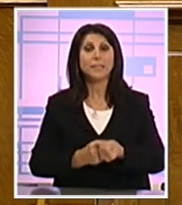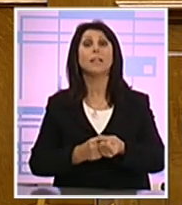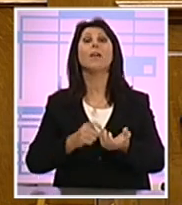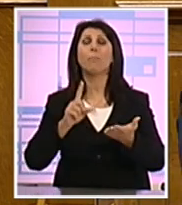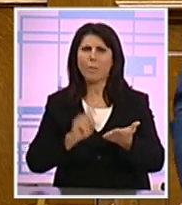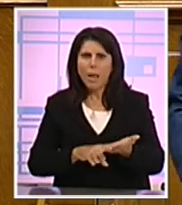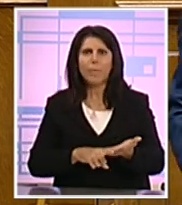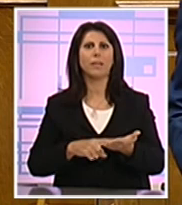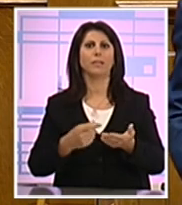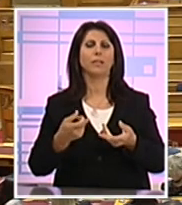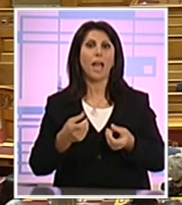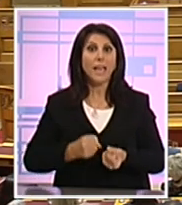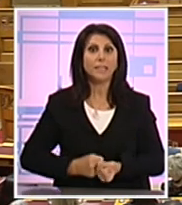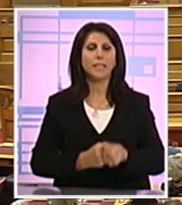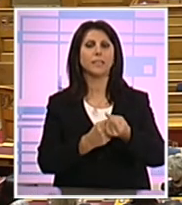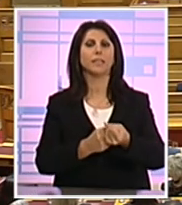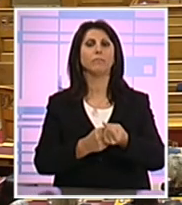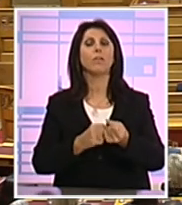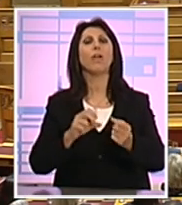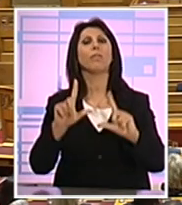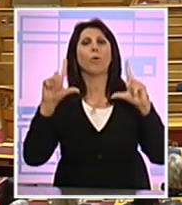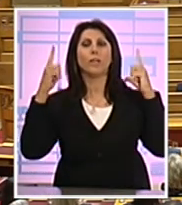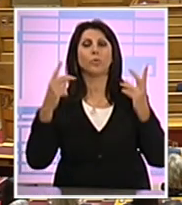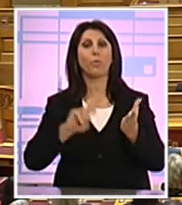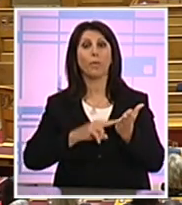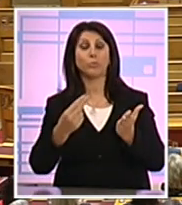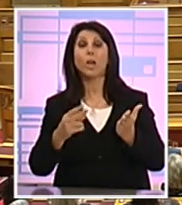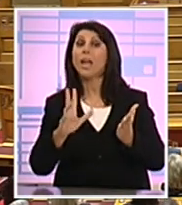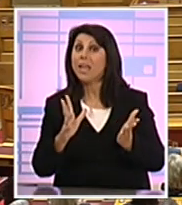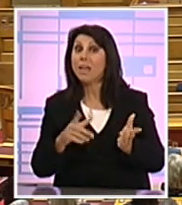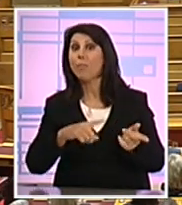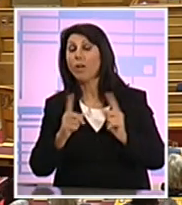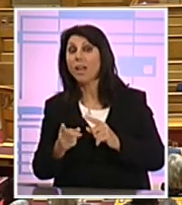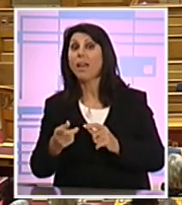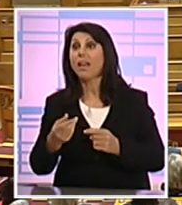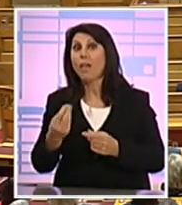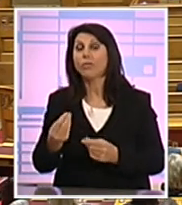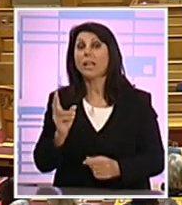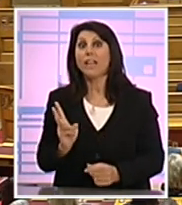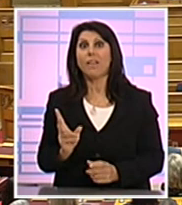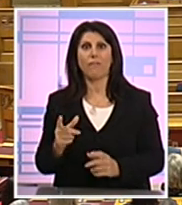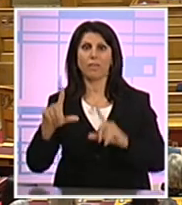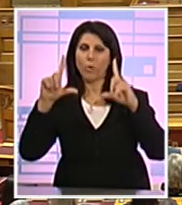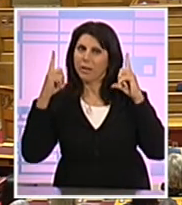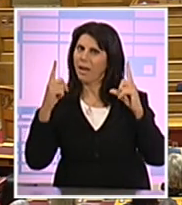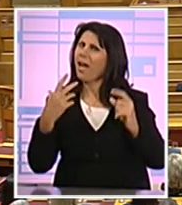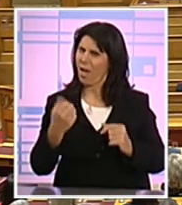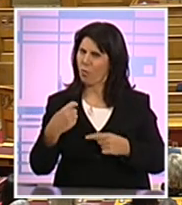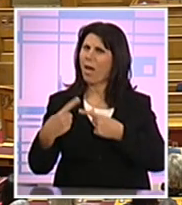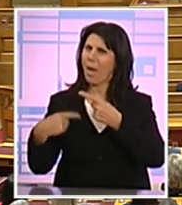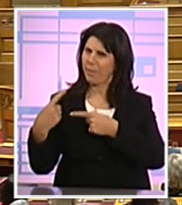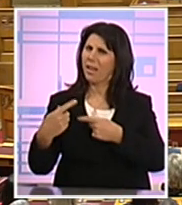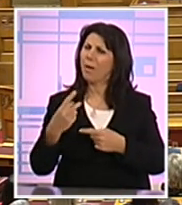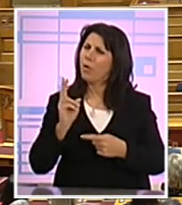ή μπορεί απ' την άλλη να τραυματίσει τη δημοκρατία. Και έχουμε πολύ κακή εμπειρία από κινήσεις που τραυματίζουν